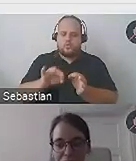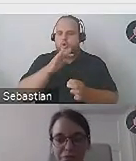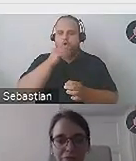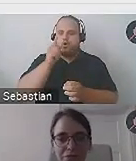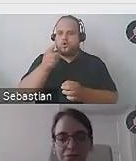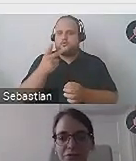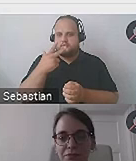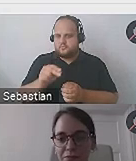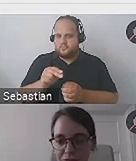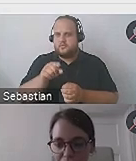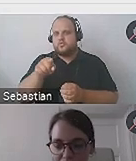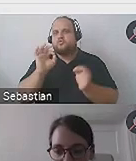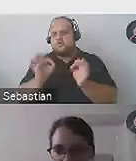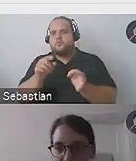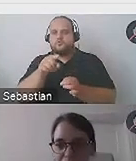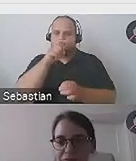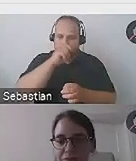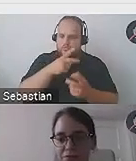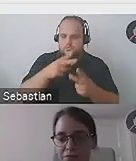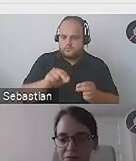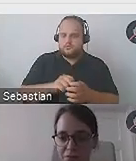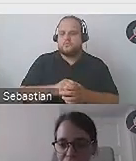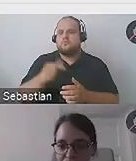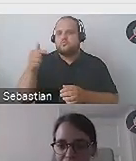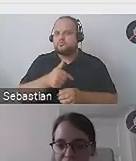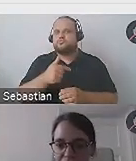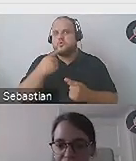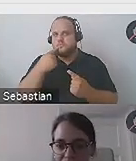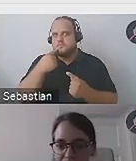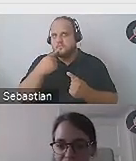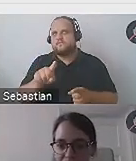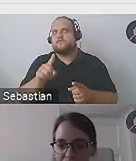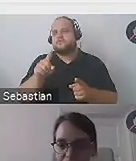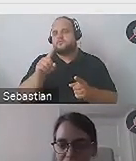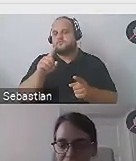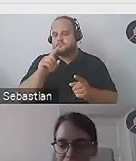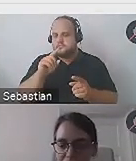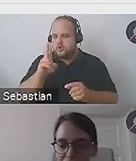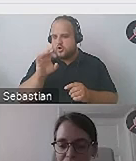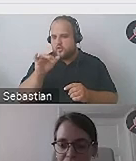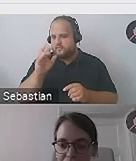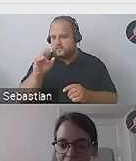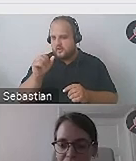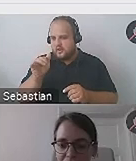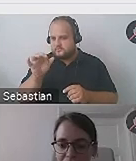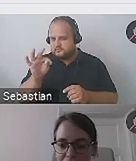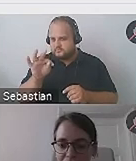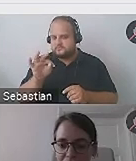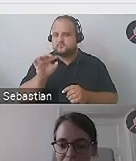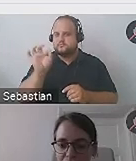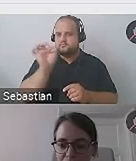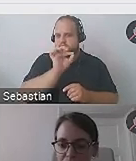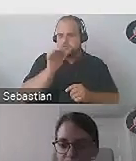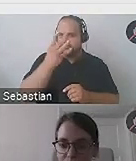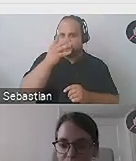Takiej, że te są dobre, te są złe. Muszą zapewniać odpowiedni poziom kontrastu, czyli minimum, wskaźnik